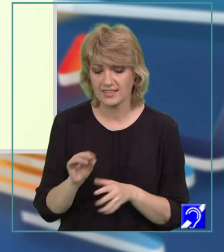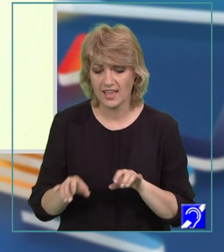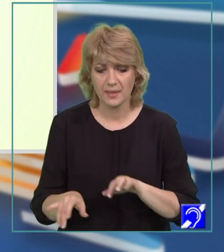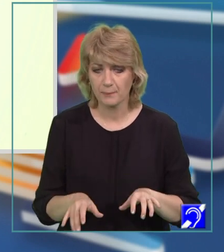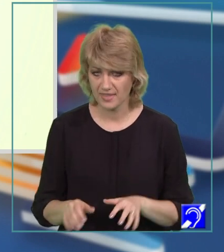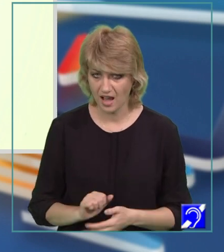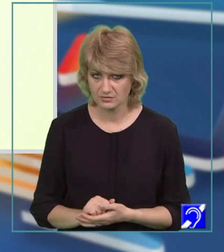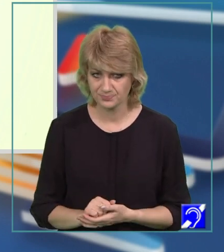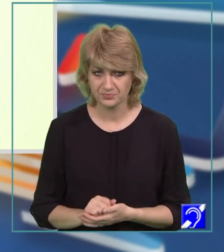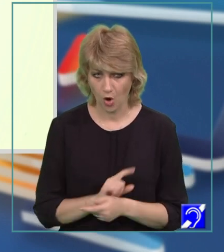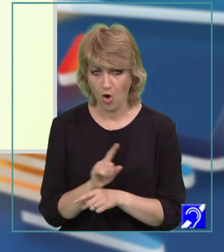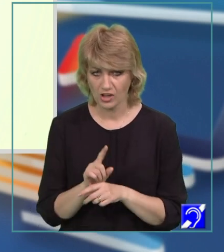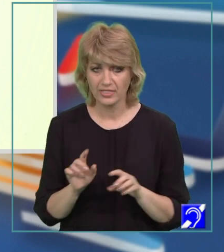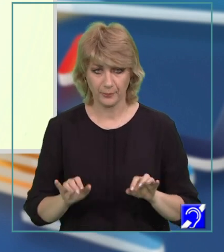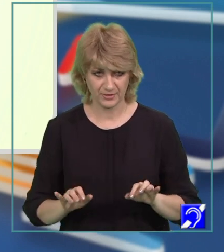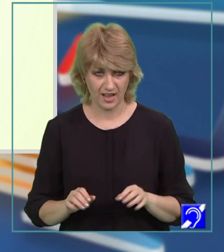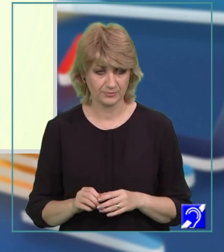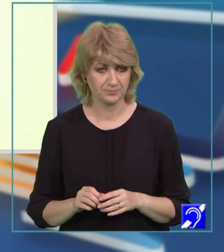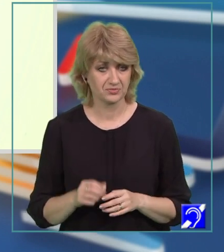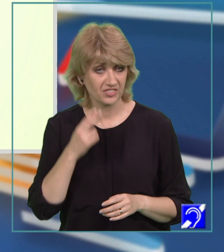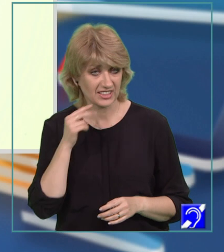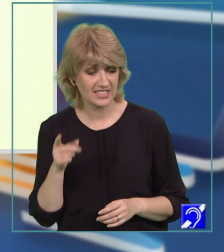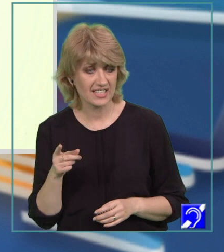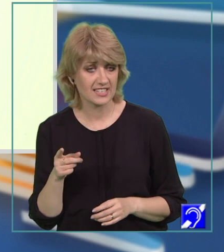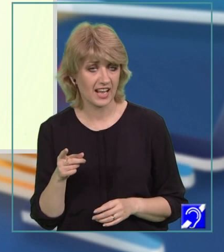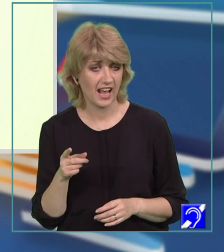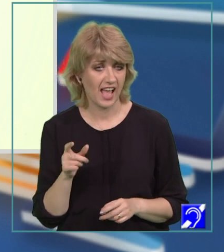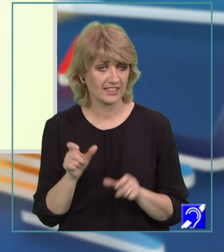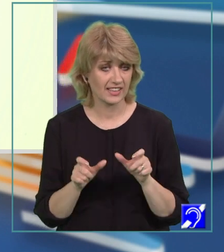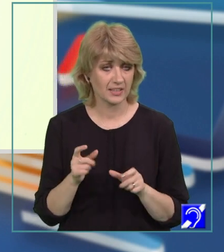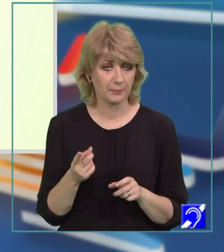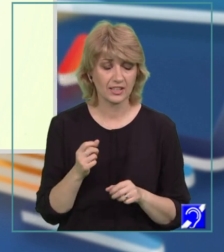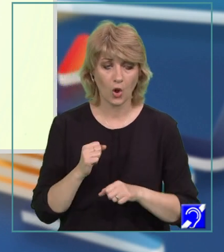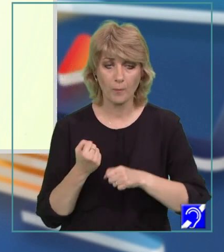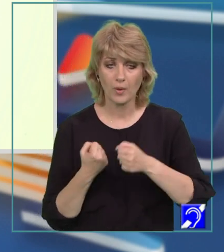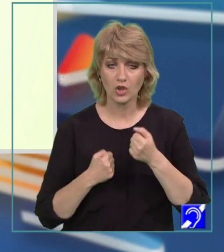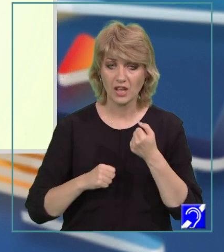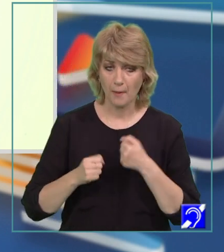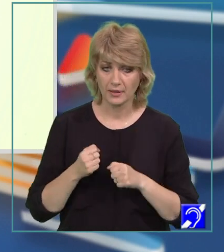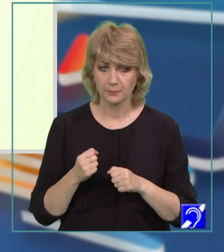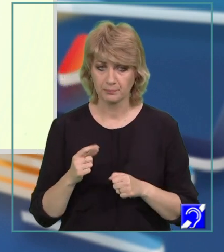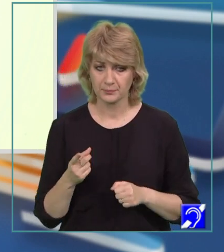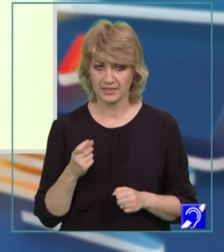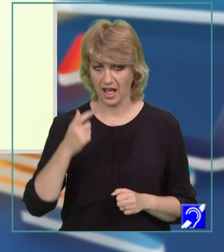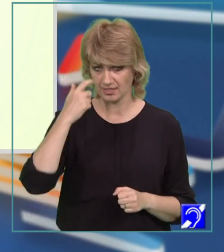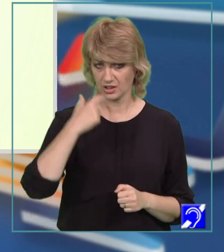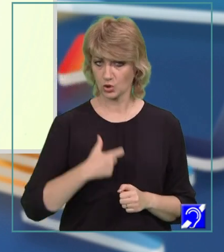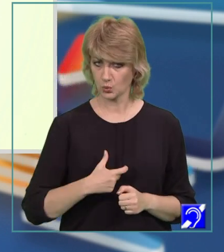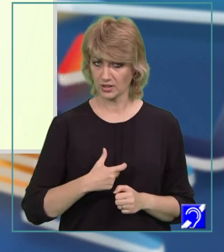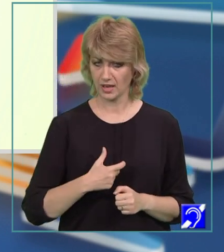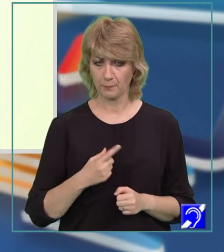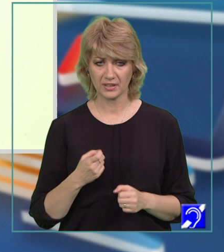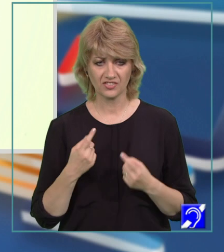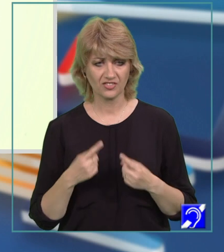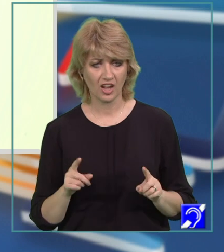pian. De asemenea, Antonia se caracterizează prin comportament, prin atitudine, prin